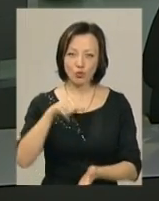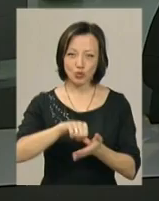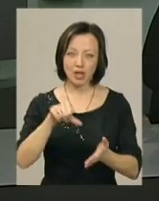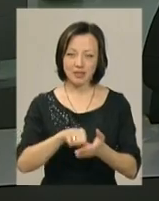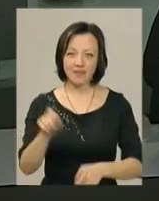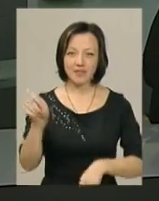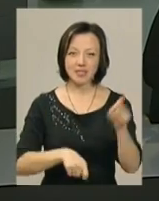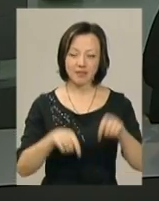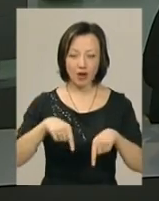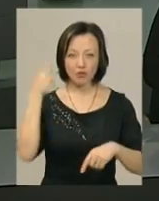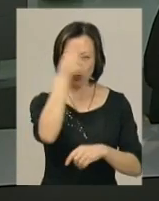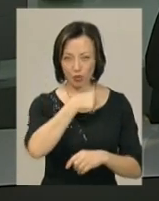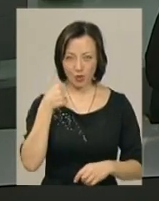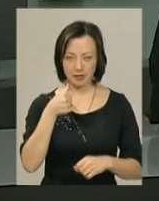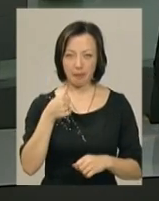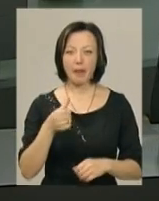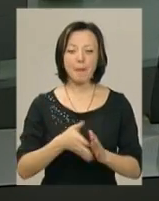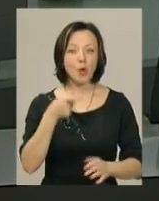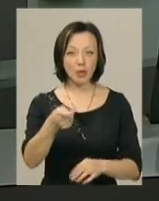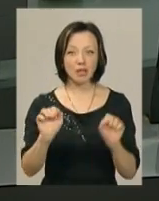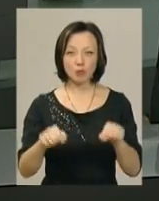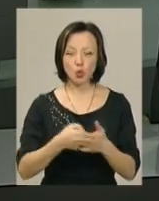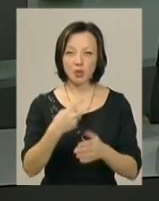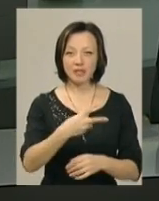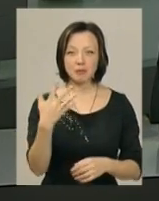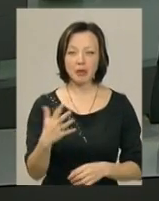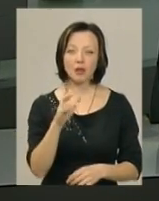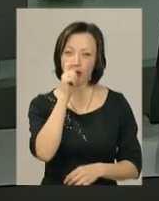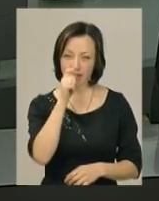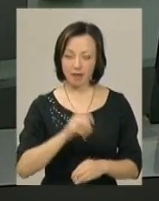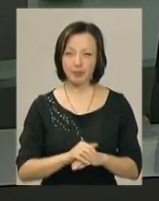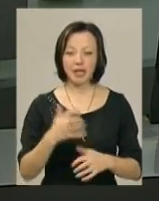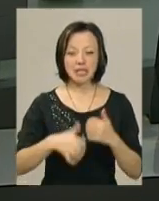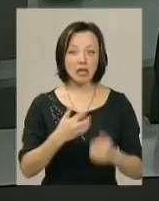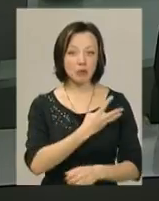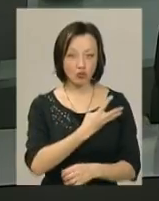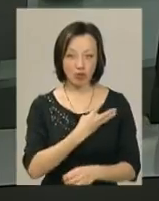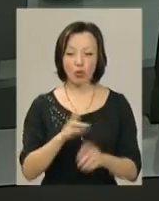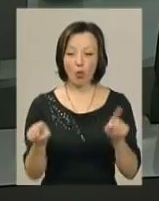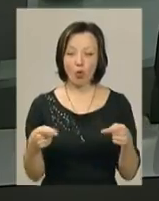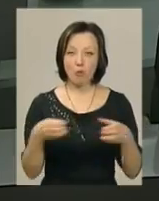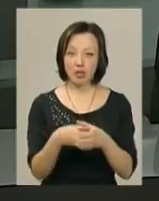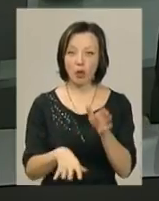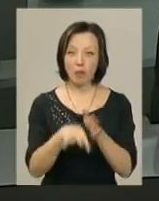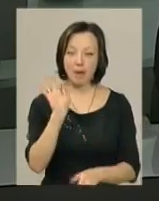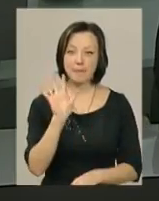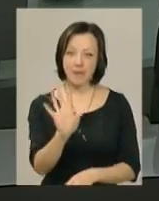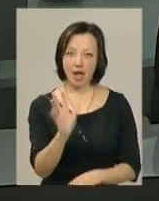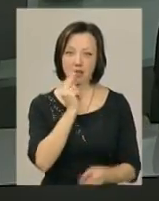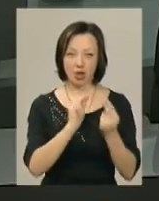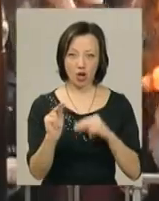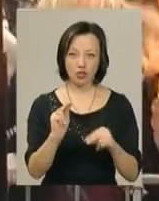учасниками цьогорічного фестивалю. Подати їх можна до 25 квітня. Серед охочих оргкомітет обере 5